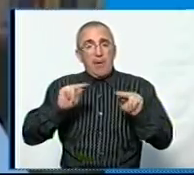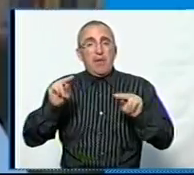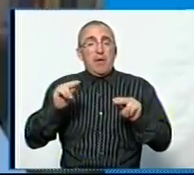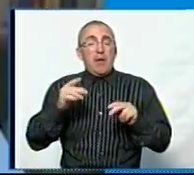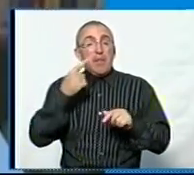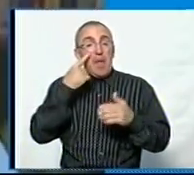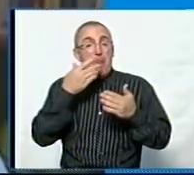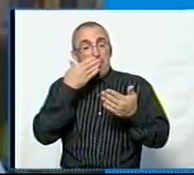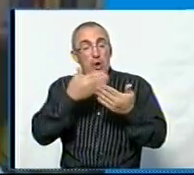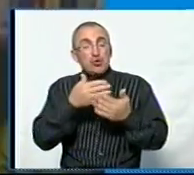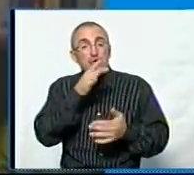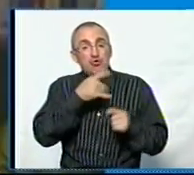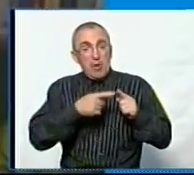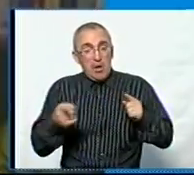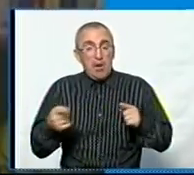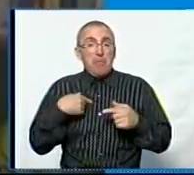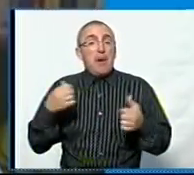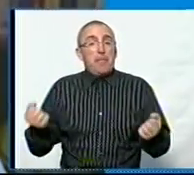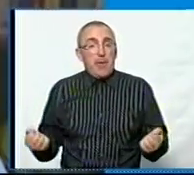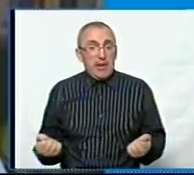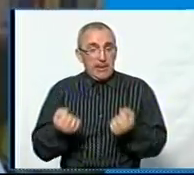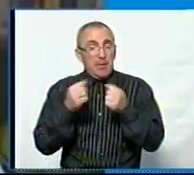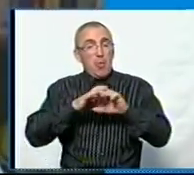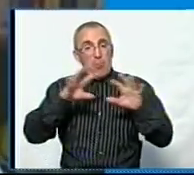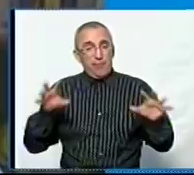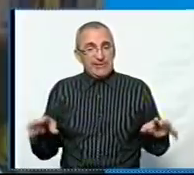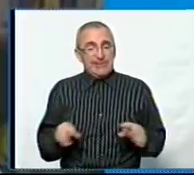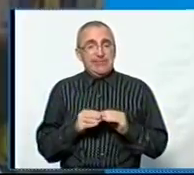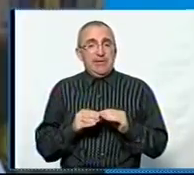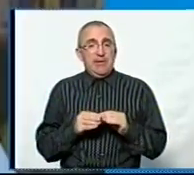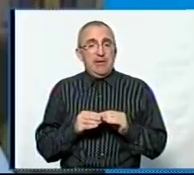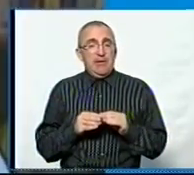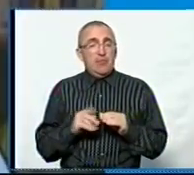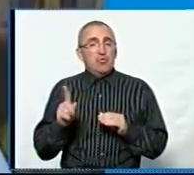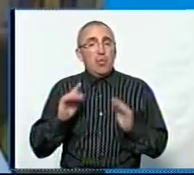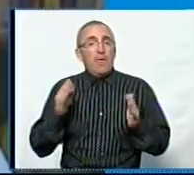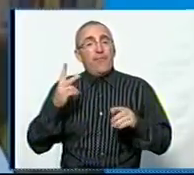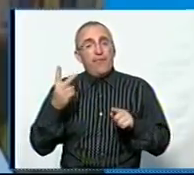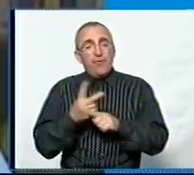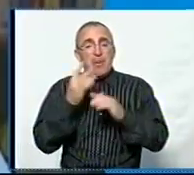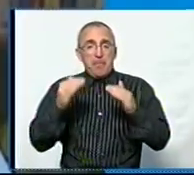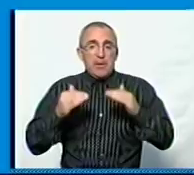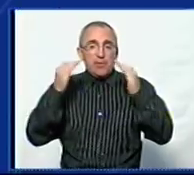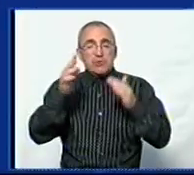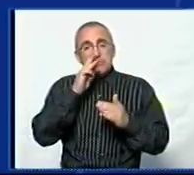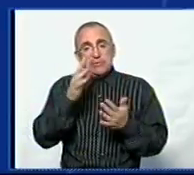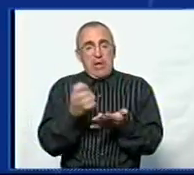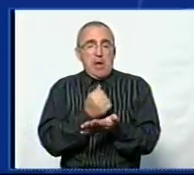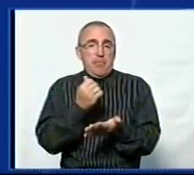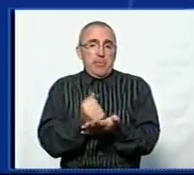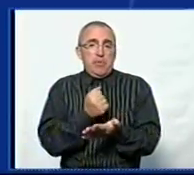як найближчим часом, і ми її підтримуємо всі, щонайменше вдвічі підвищити заробітну плату.